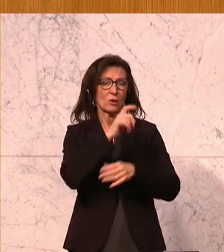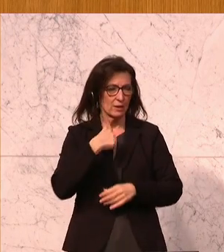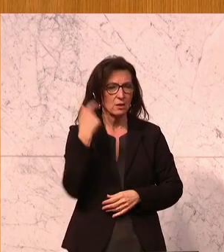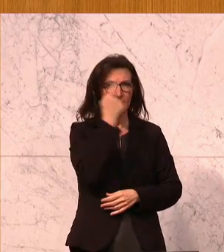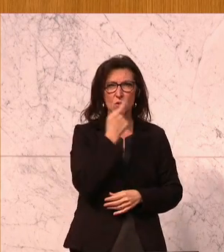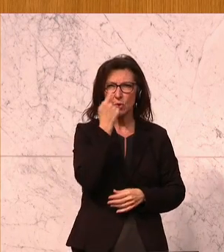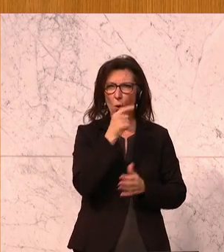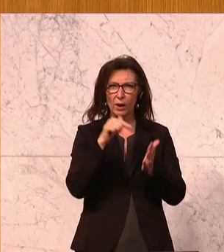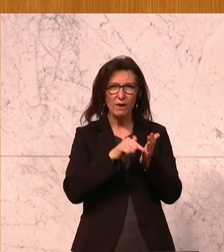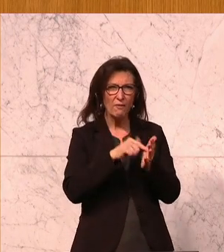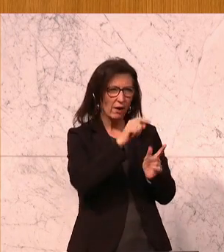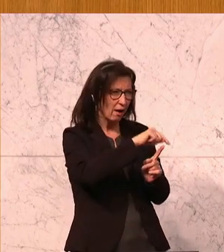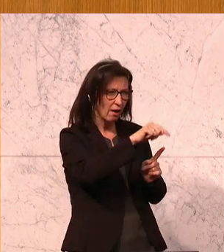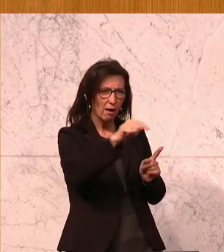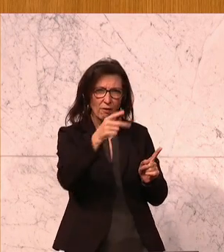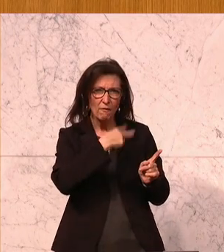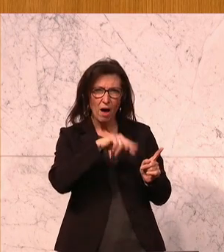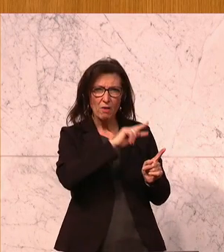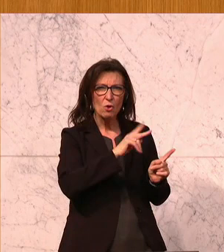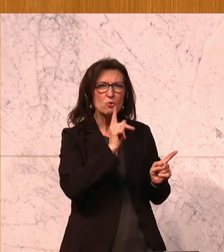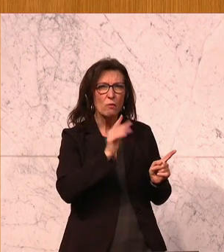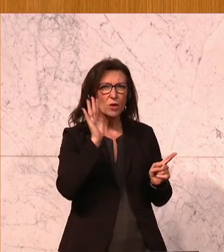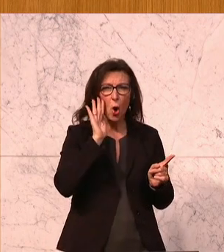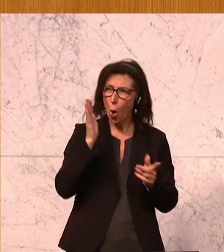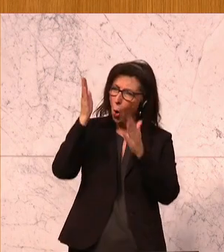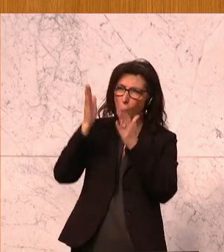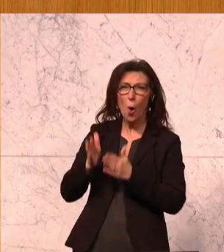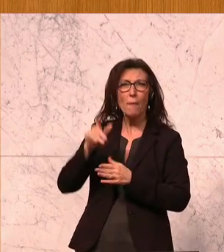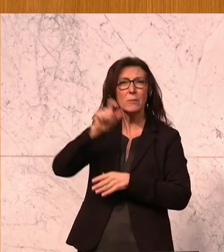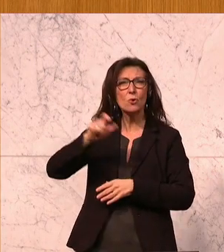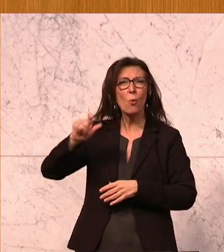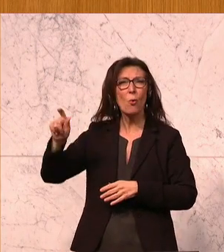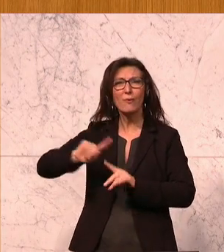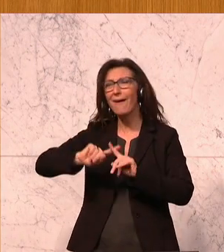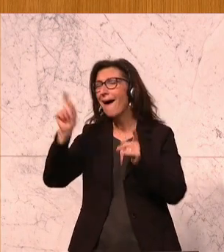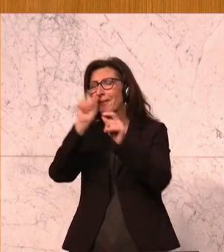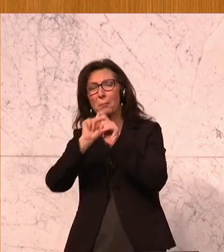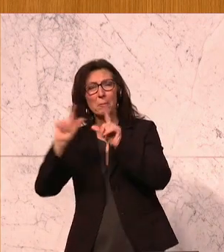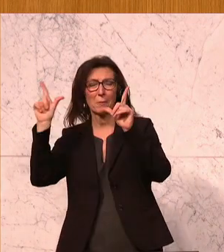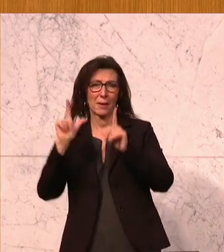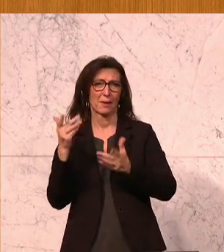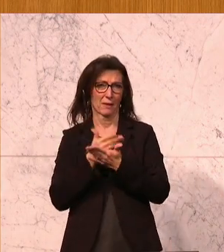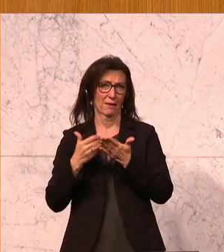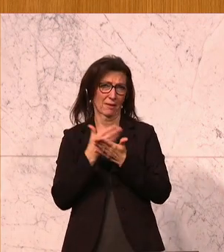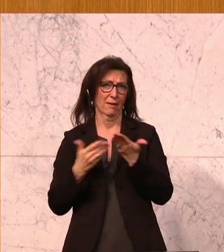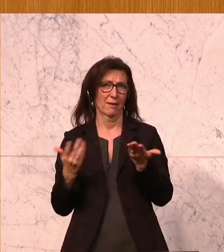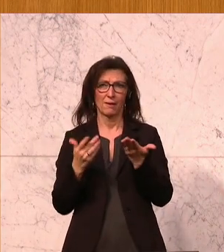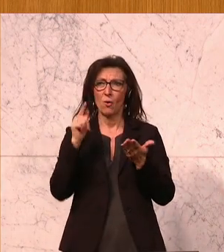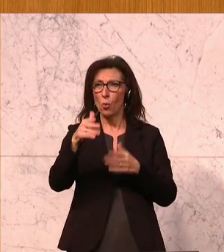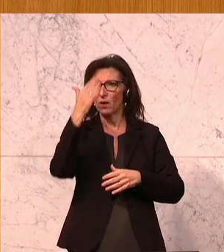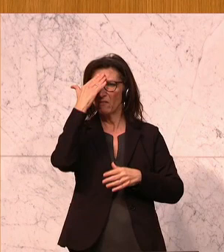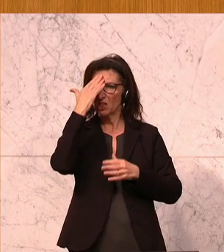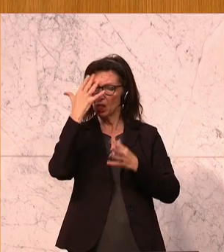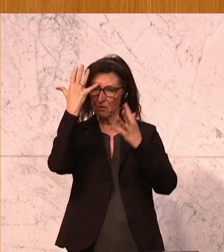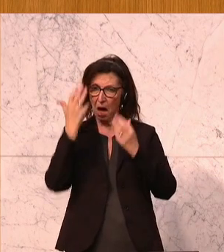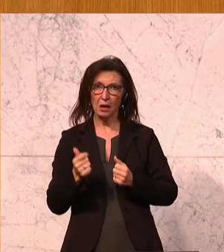verantwortlichen Stellen so wenig auf jene hört, die eine andere Vorstellung von Bildung haben und weil man die wissenschaftlichen Erkenntnisse nicht ernst nimmt